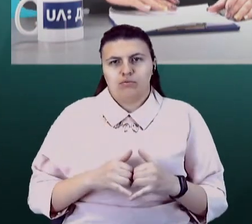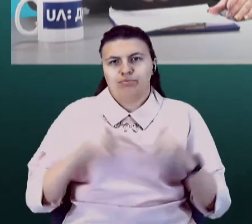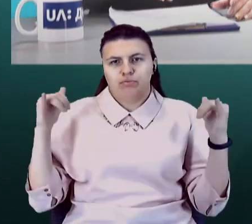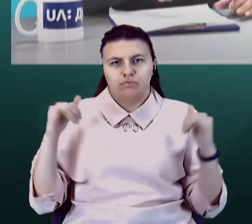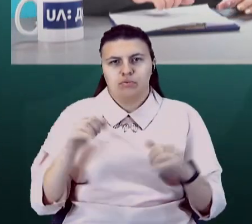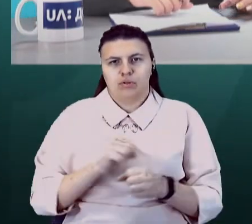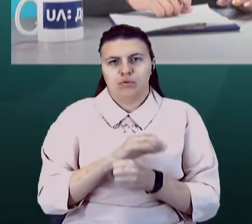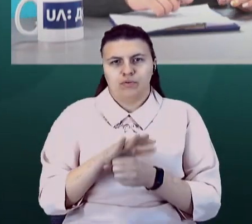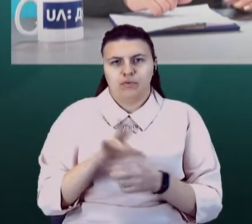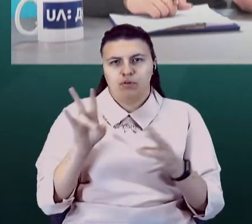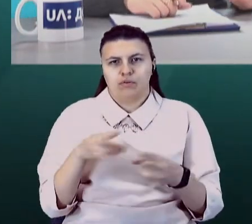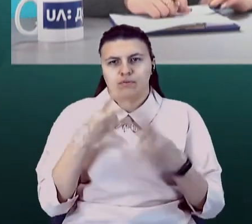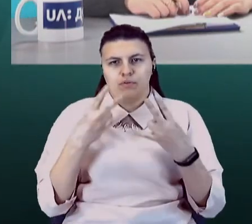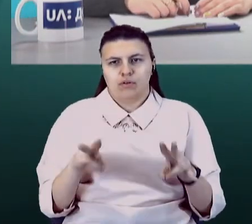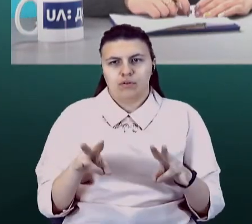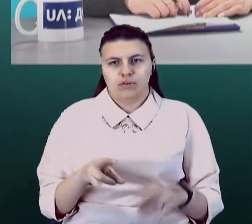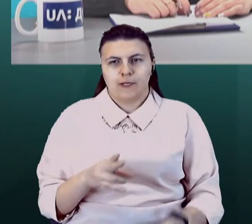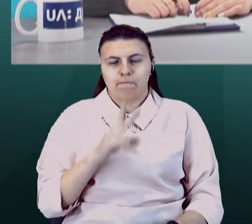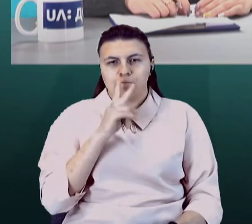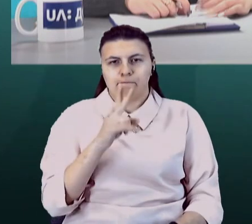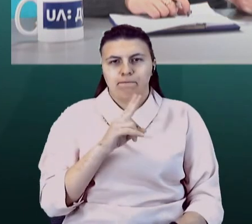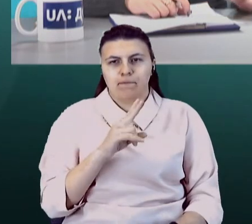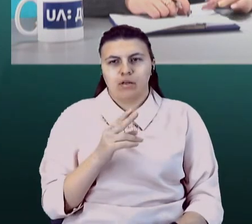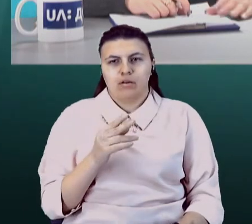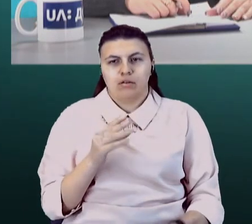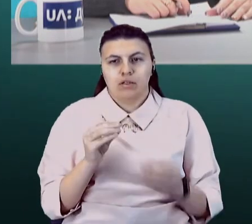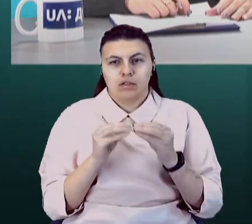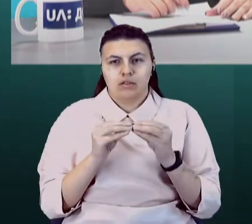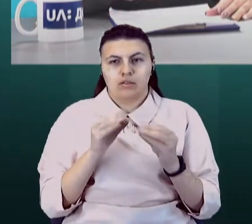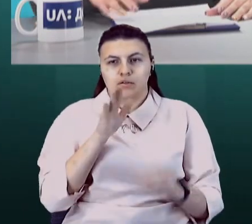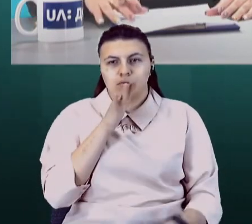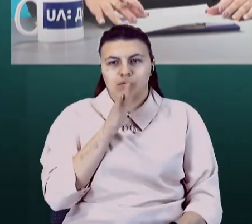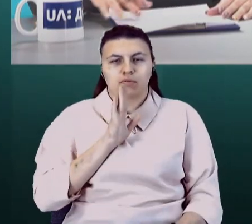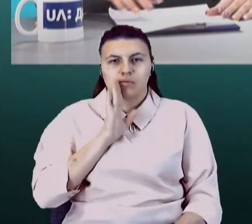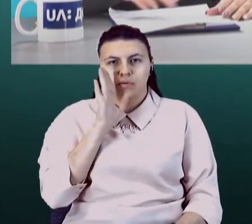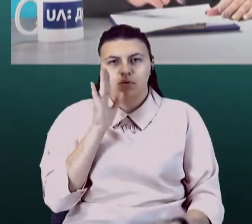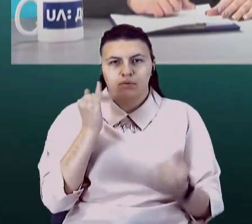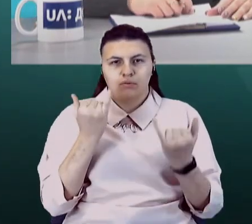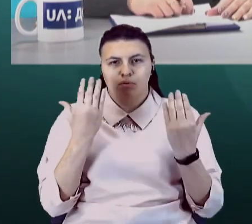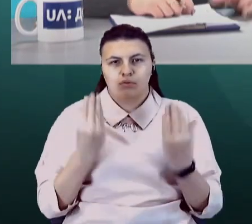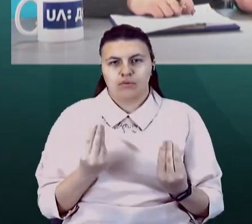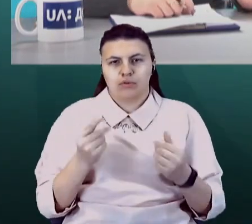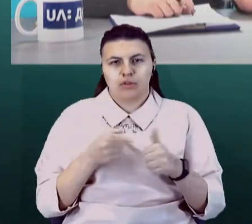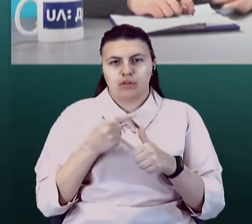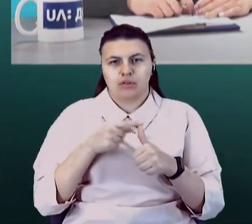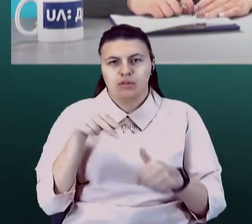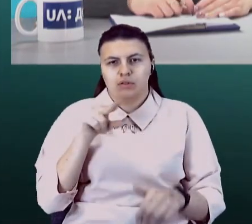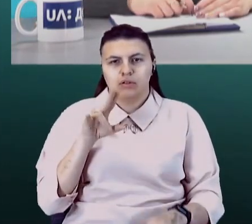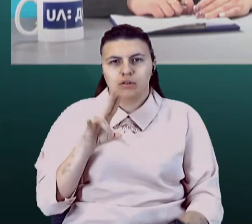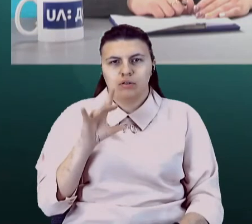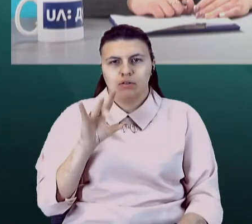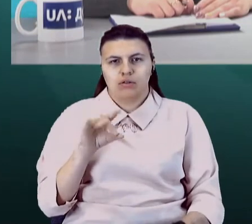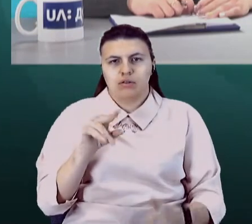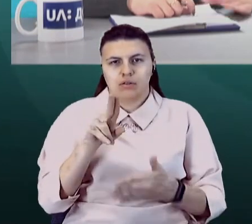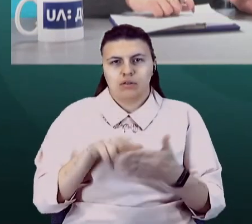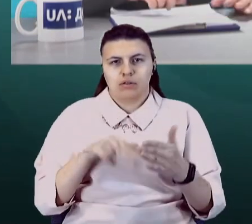Пане Денисе, ось дивіться, всього на 10 ранку сьогоднішнього дня так зване ДНР зареєстрували 7 795